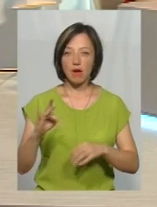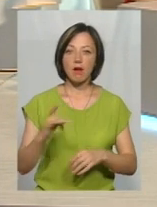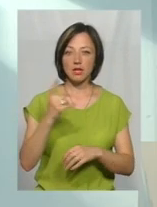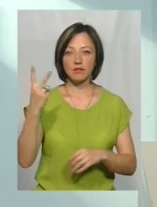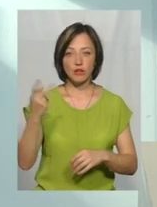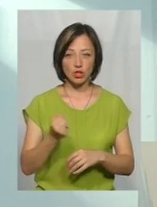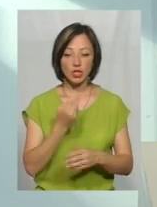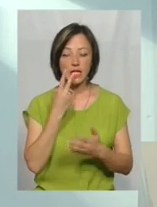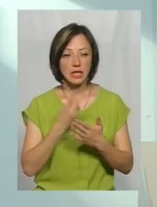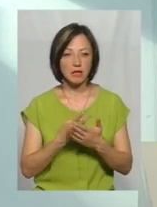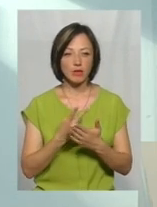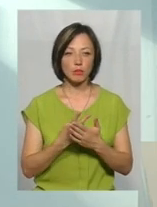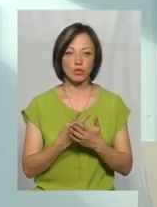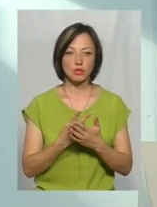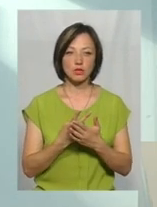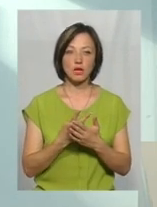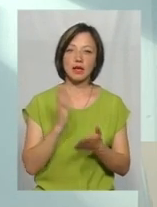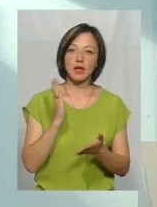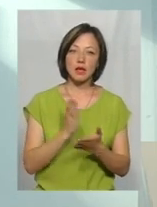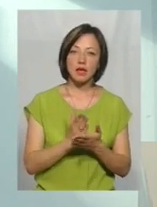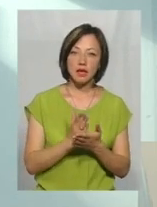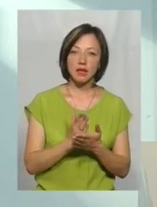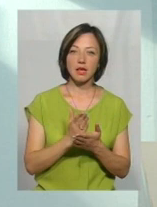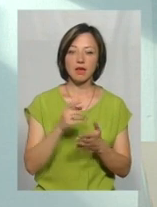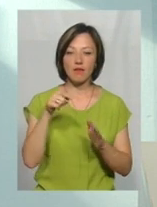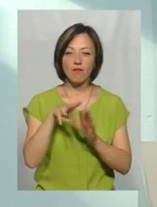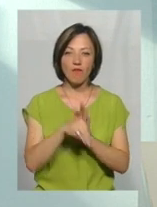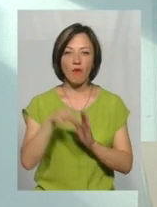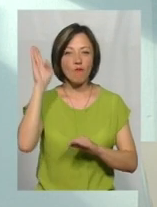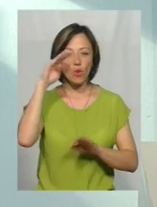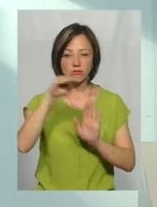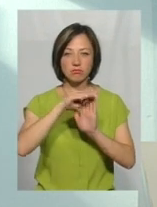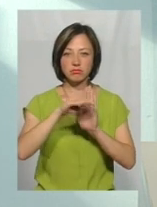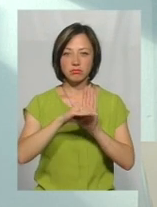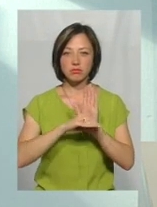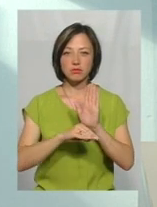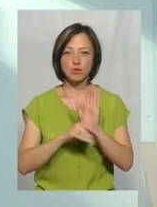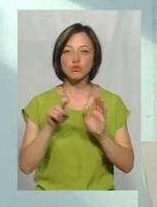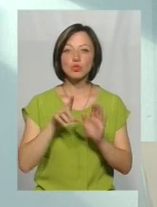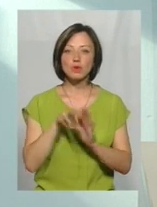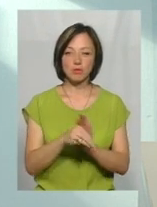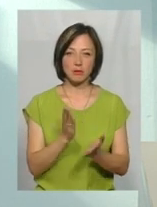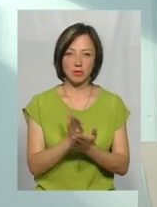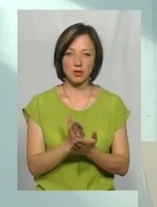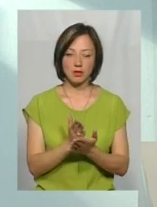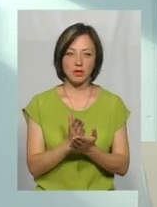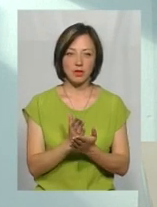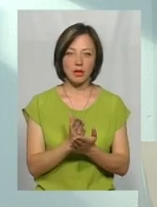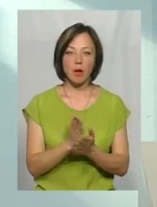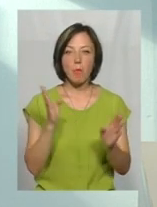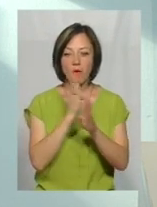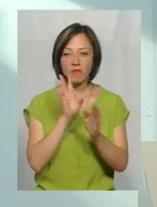і також дивимося вже на наявність хімічного споживання кисню, біологічного споживання кисню, наявність розчиненого кисню, який, до речі,